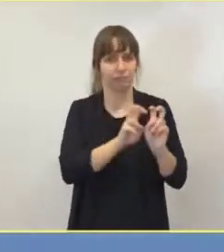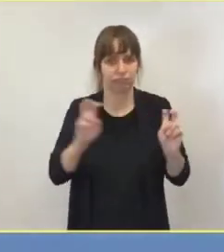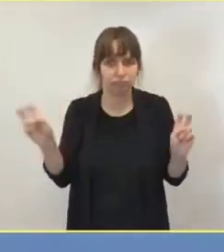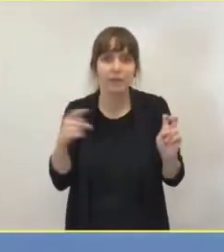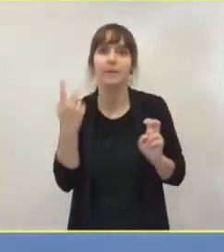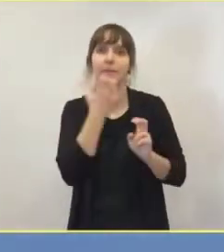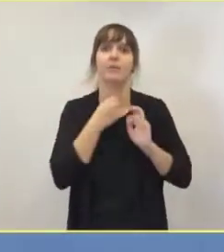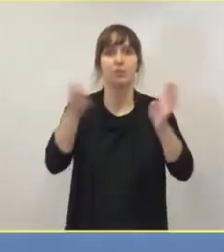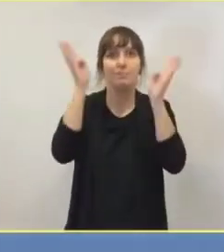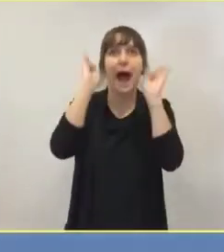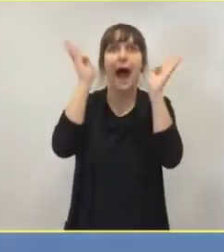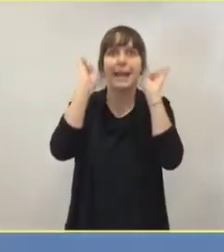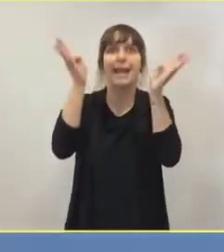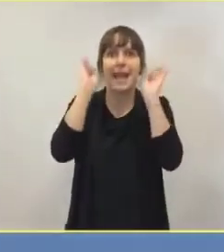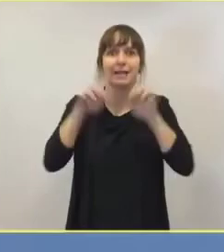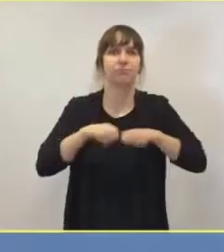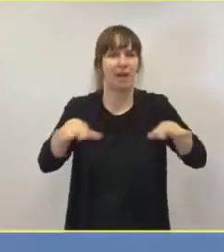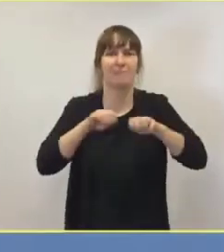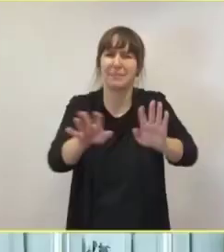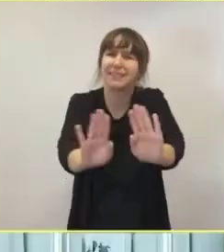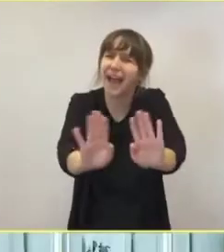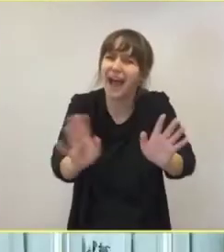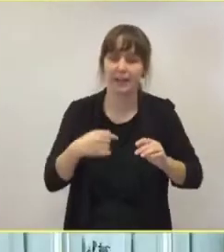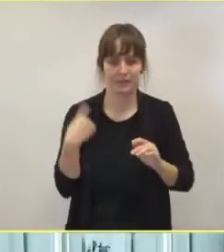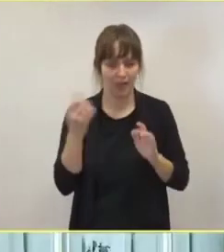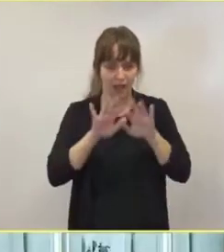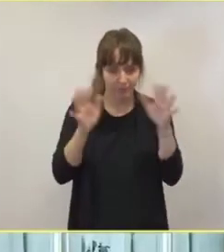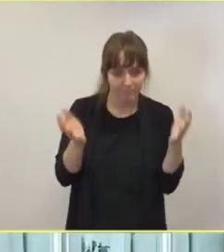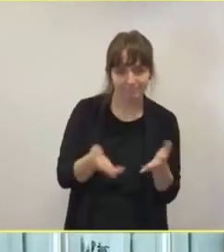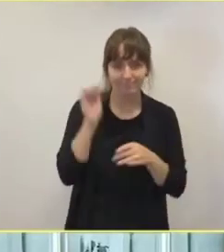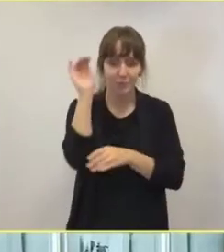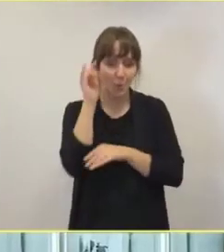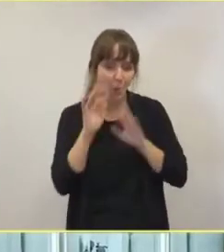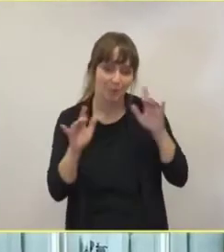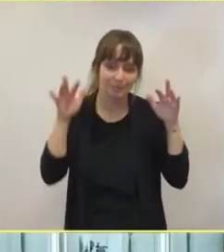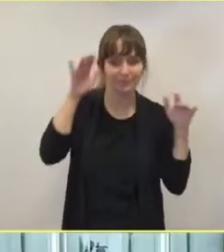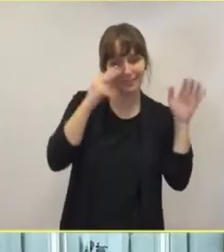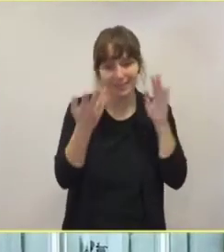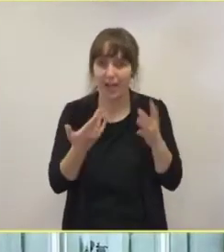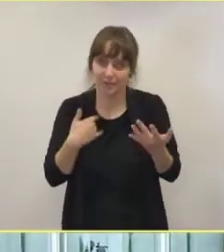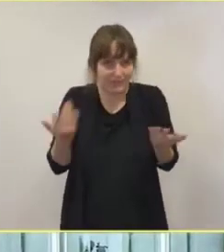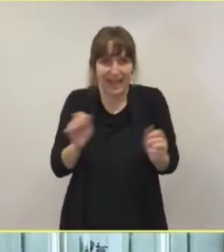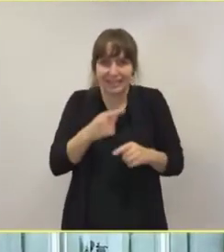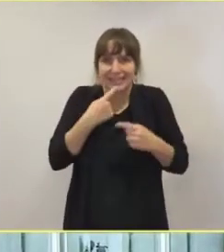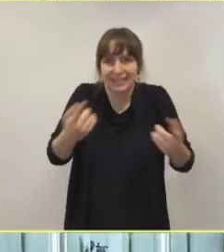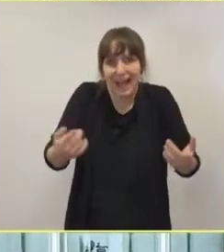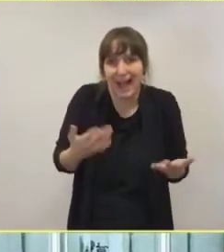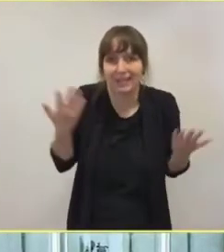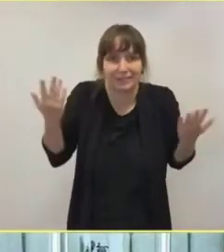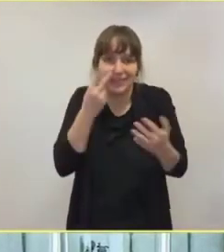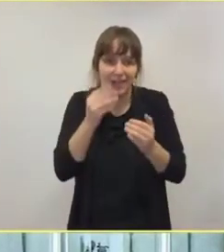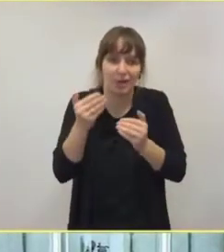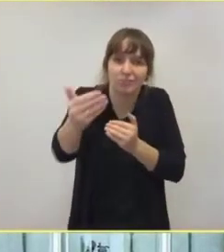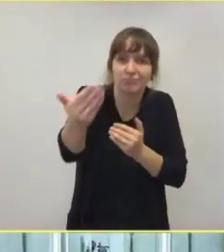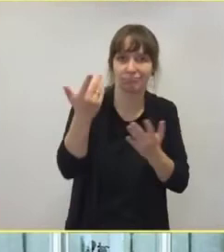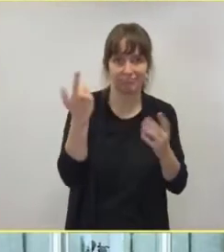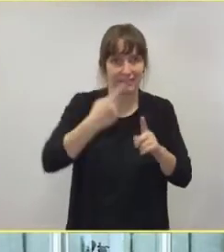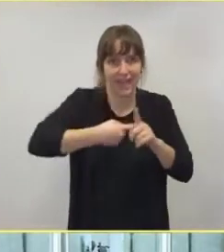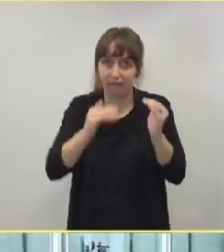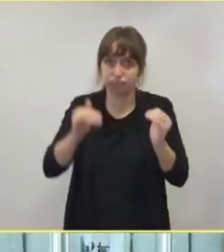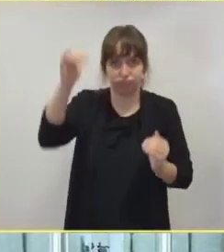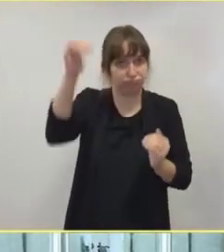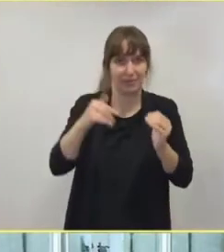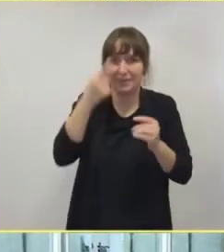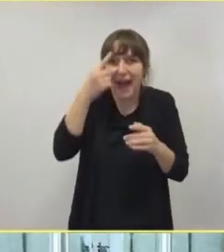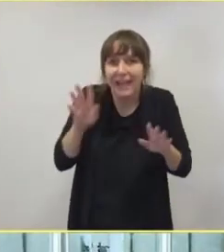keine Panik machen. Wir haben alle keine Glaskugel in der Hand und exponentiell, linear, wie auch immer, wo wir stehen werden. Eins ist klar, wir haben schon